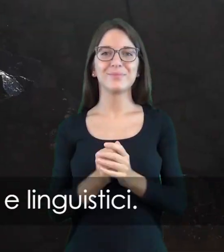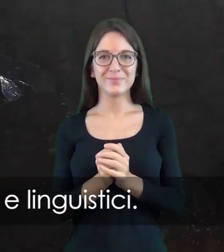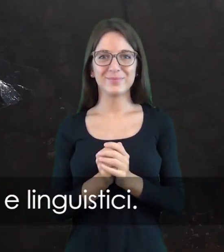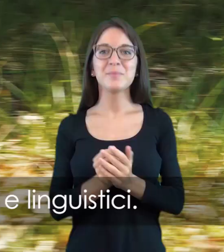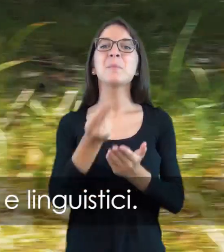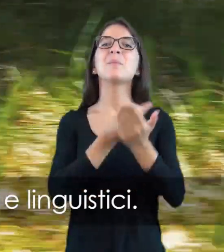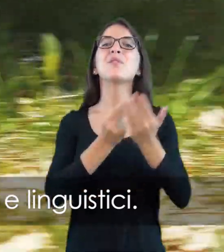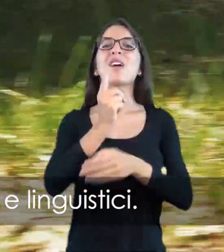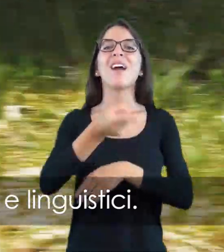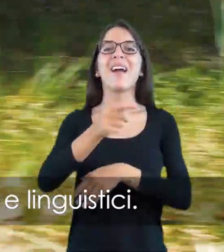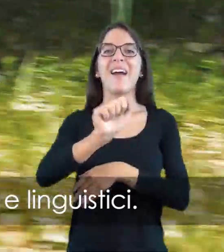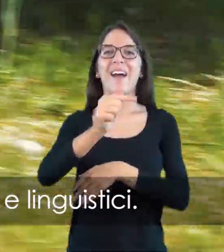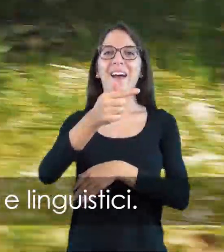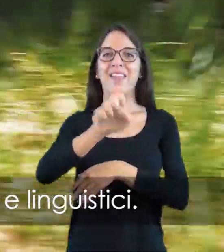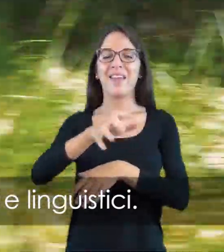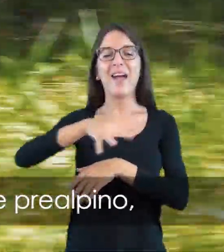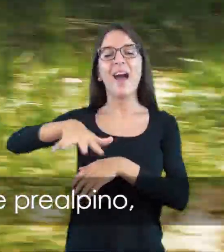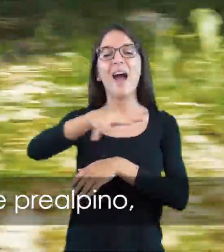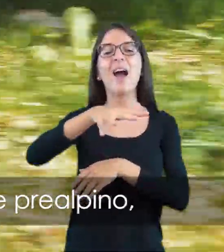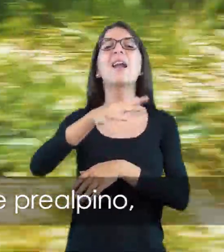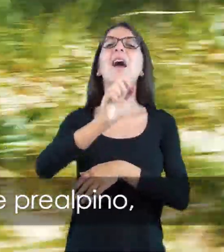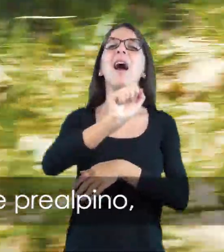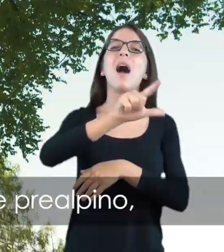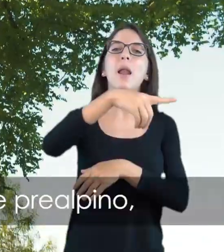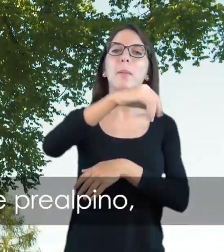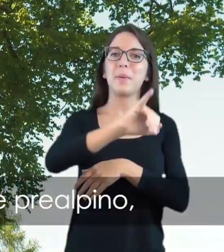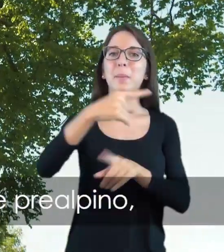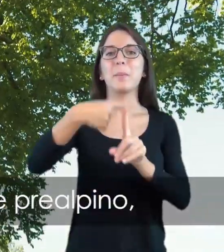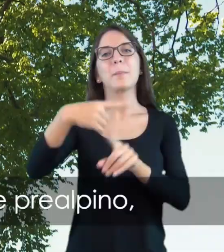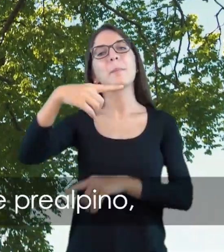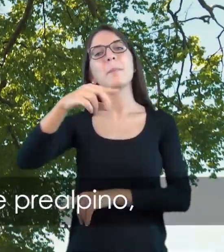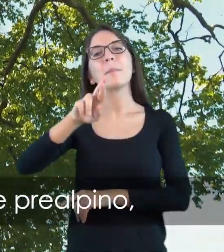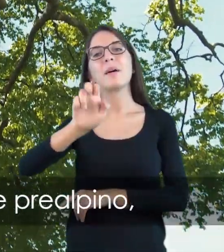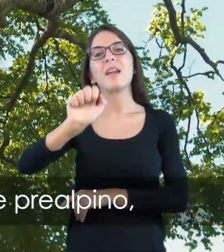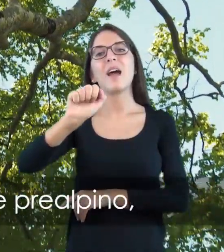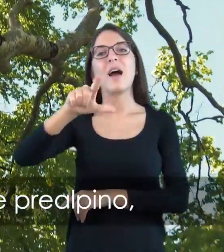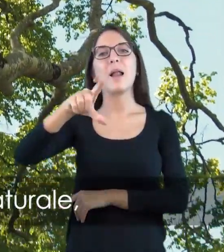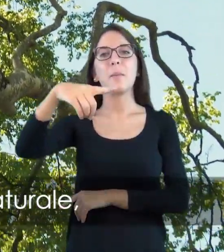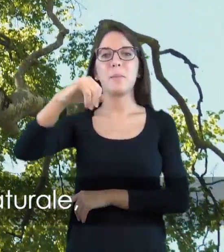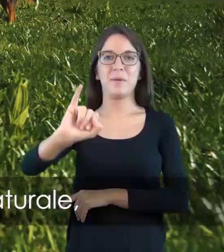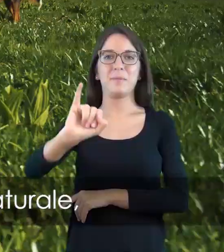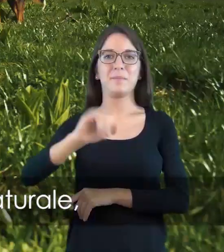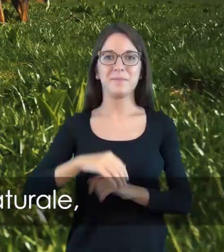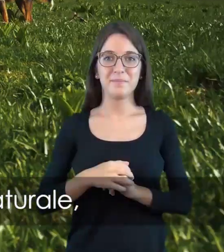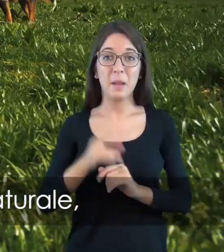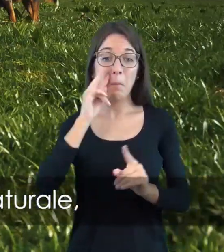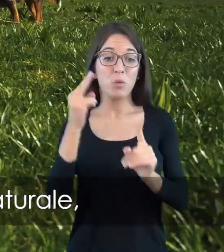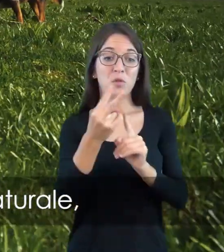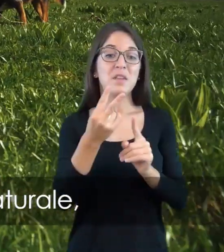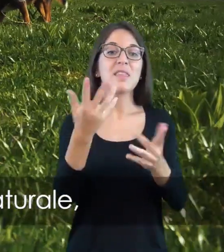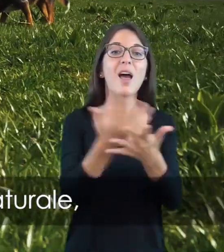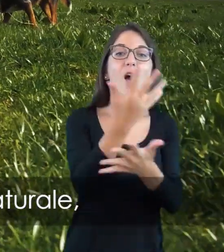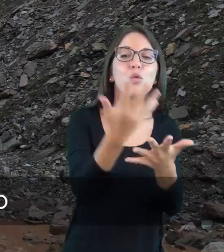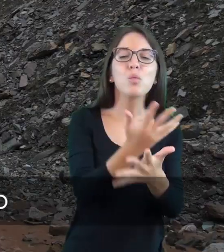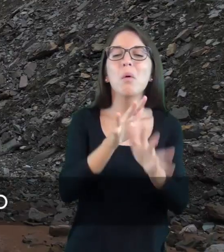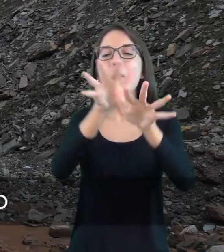fisici e linguistici. GATE si sviluppa nel territorio alpino e prealpino, un'area dall'immenso valore